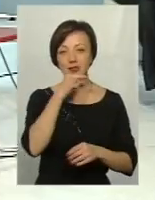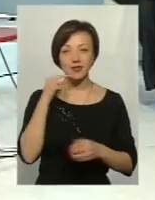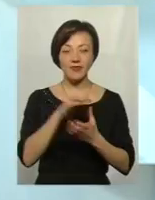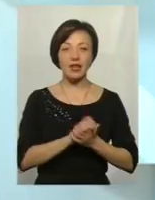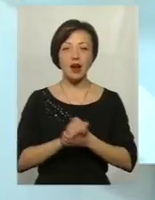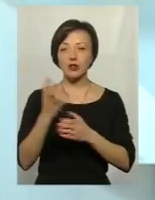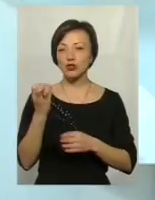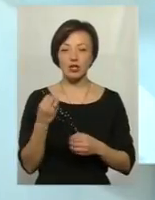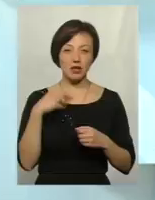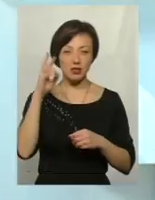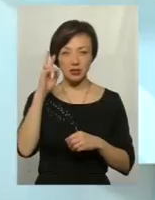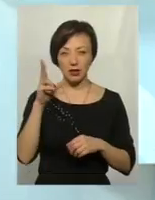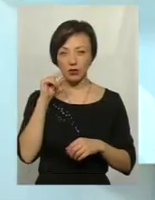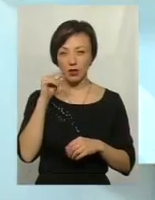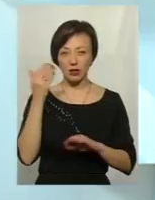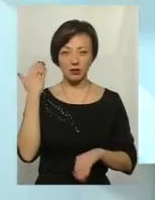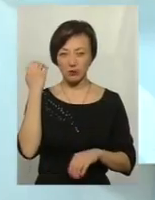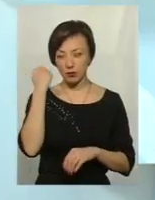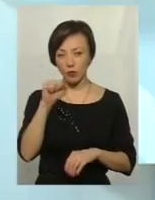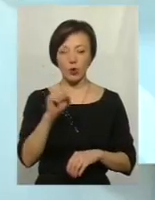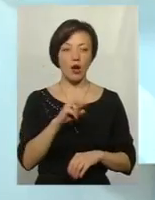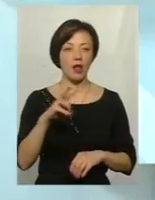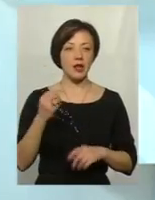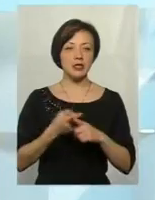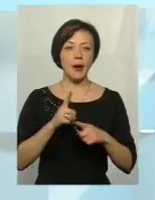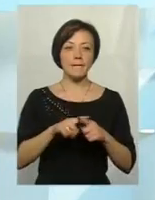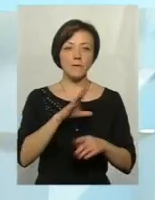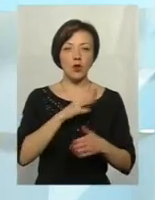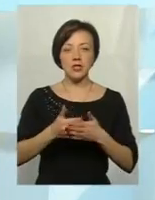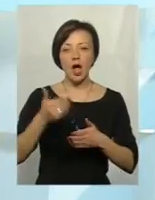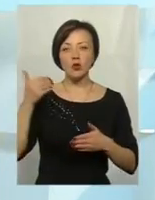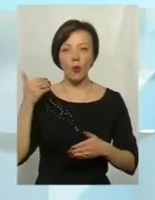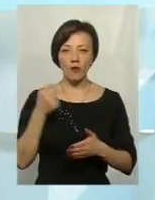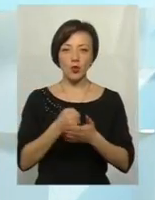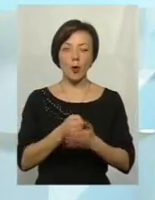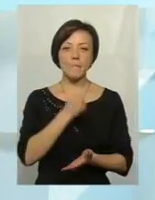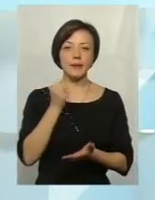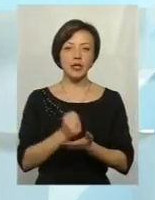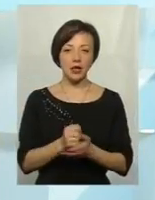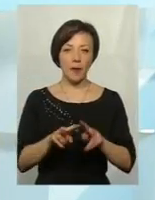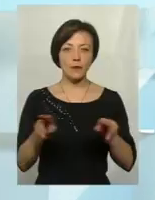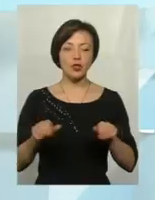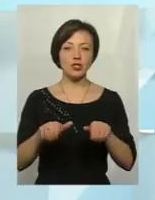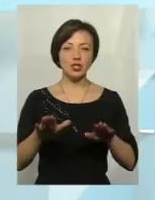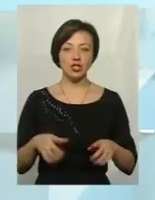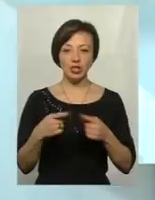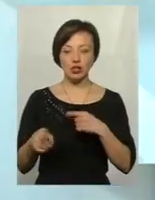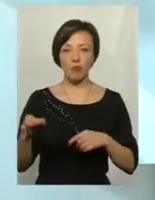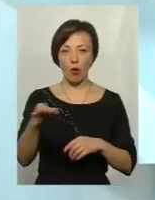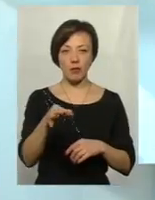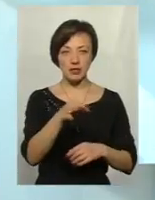ще, ну, я вам не скажу точної дати, але це було задовго до прийняття подібних рішень іншими областями.